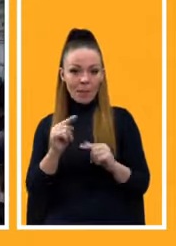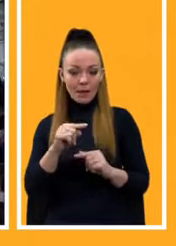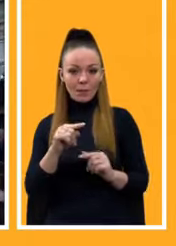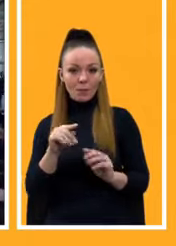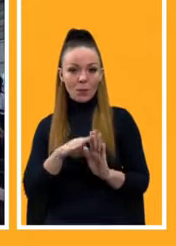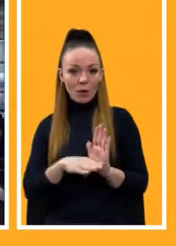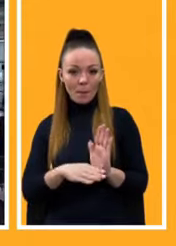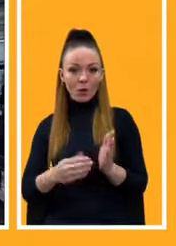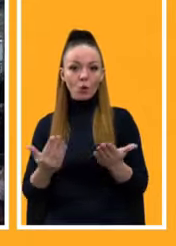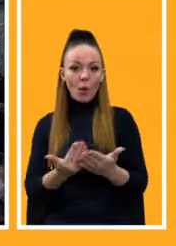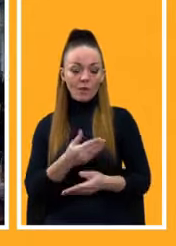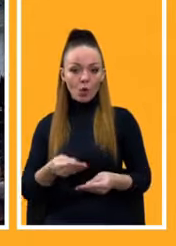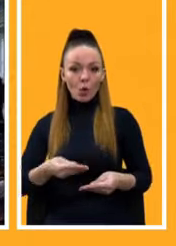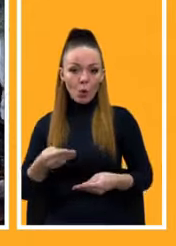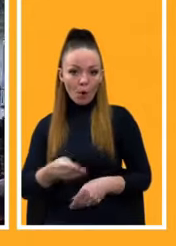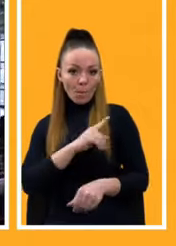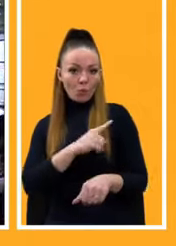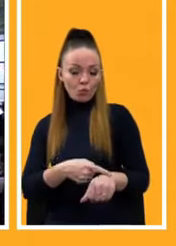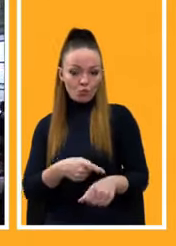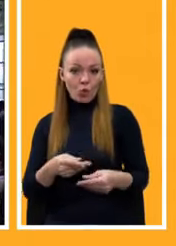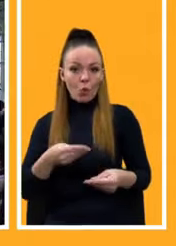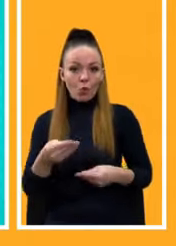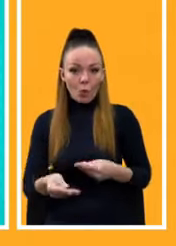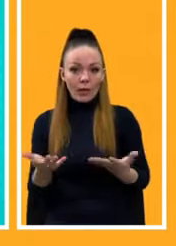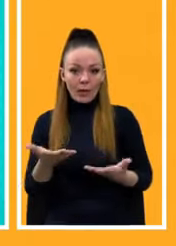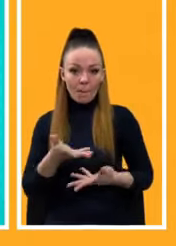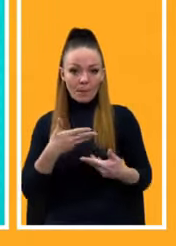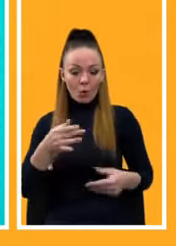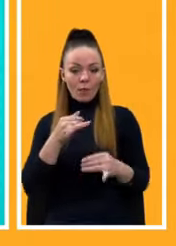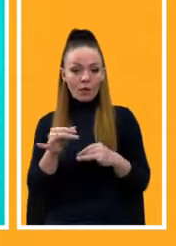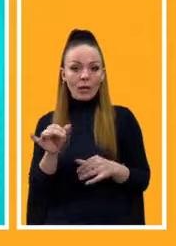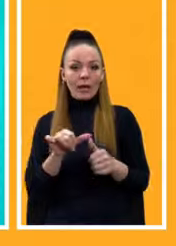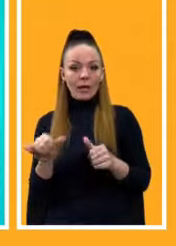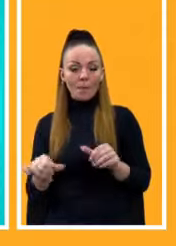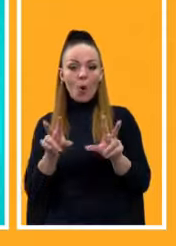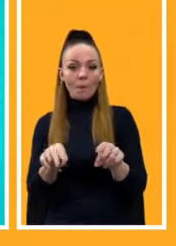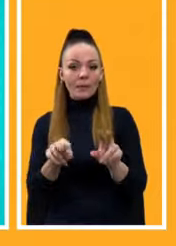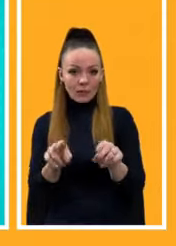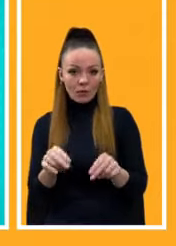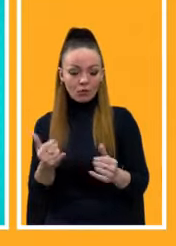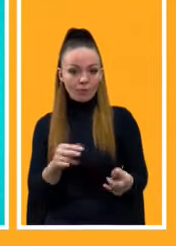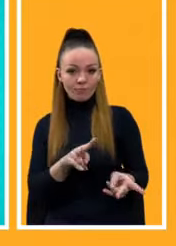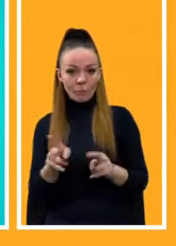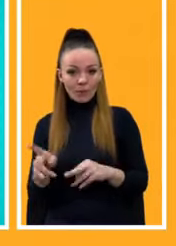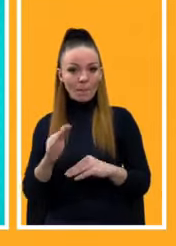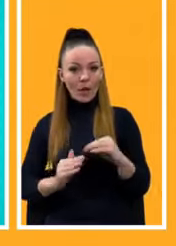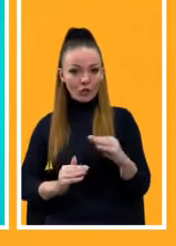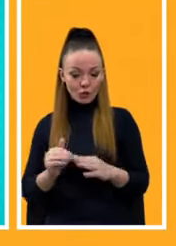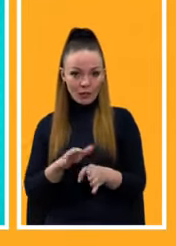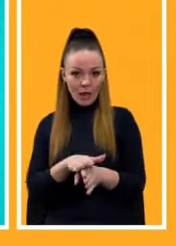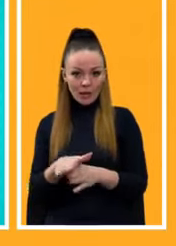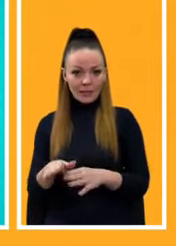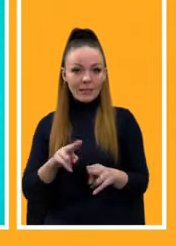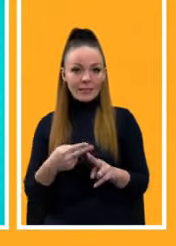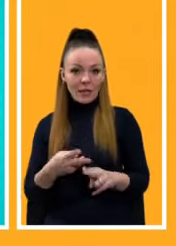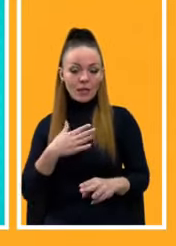новий крок, потужний крок, про який ми говорили. Окрім обіцянок, переходимо до практичної реалізації. Це наш